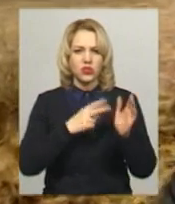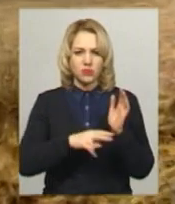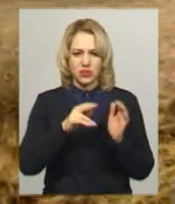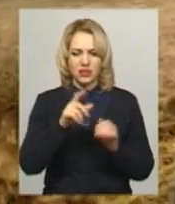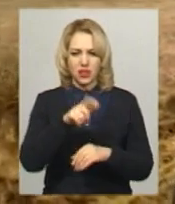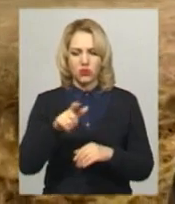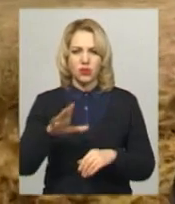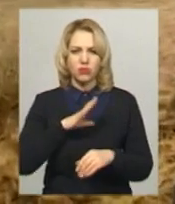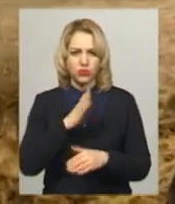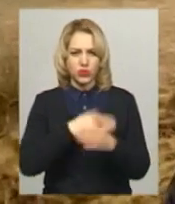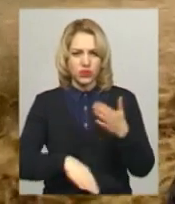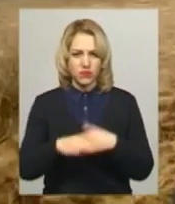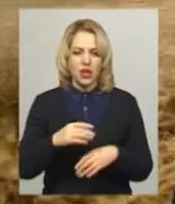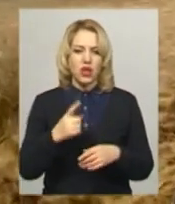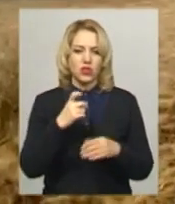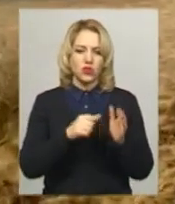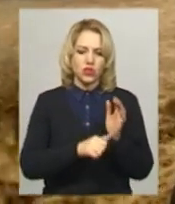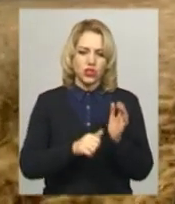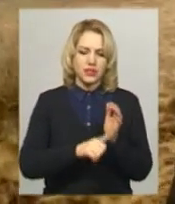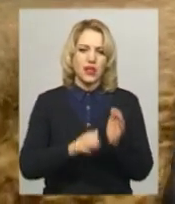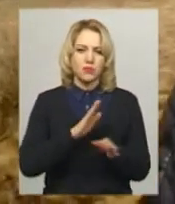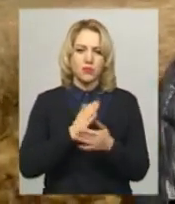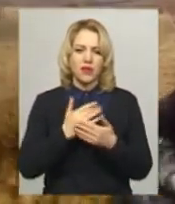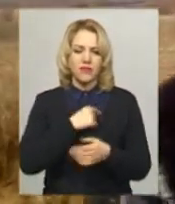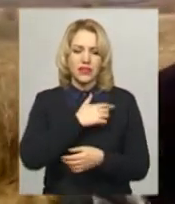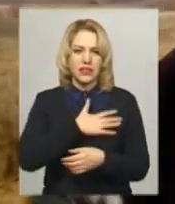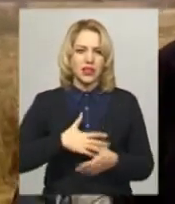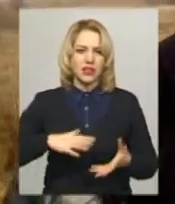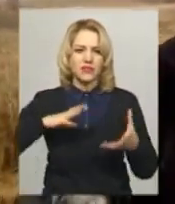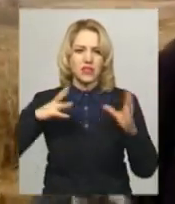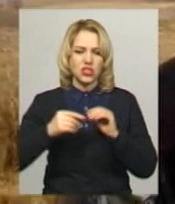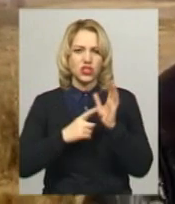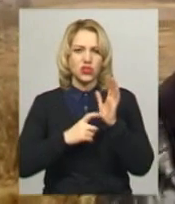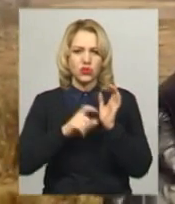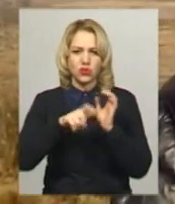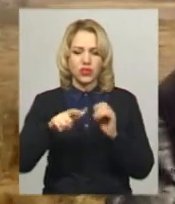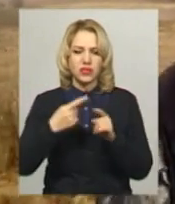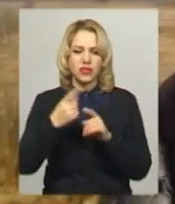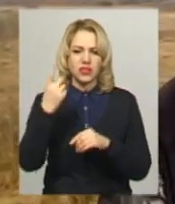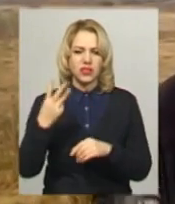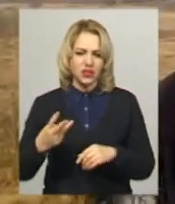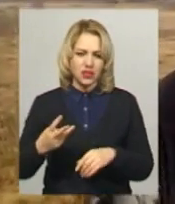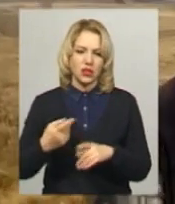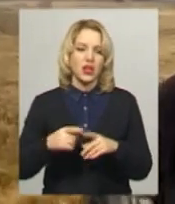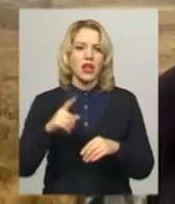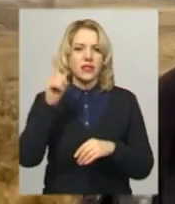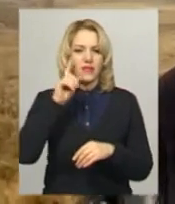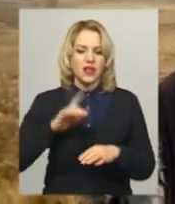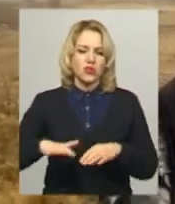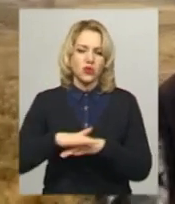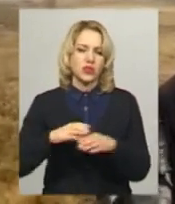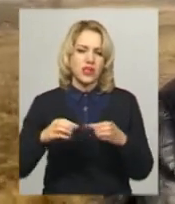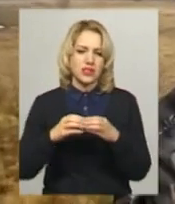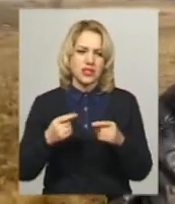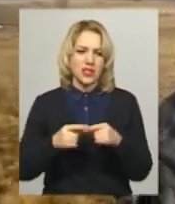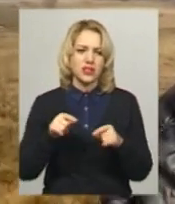деякий час 100 з них померли від ран. Всі разом – це близько 600 чоловіків, жінок та дітей. Це третина єврейського населення Фельштина. Тут війська Семесенка